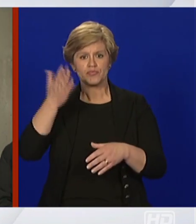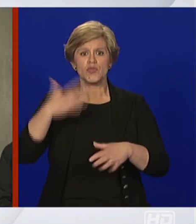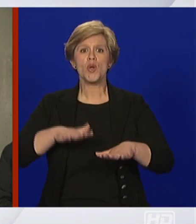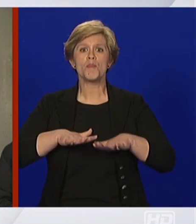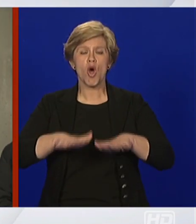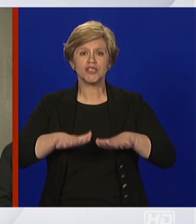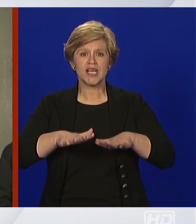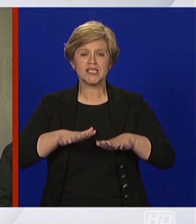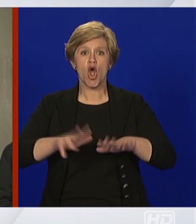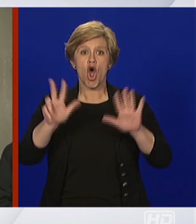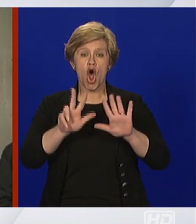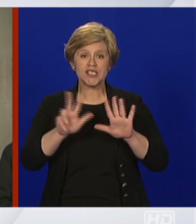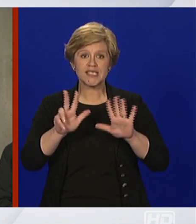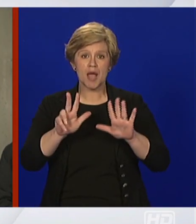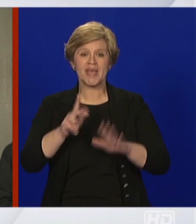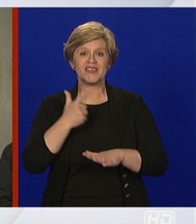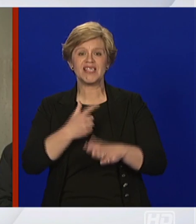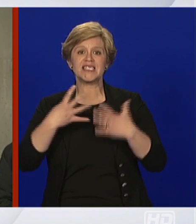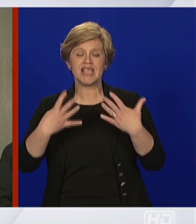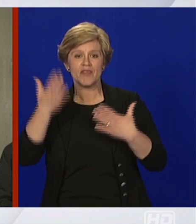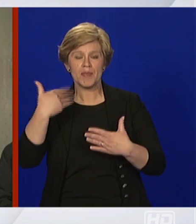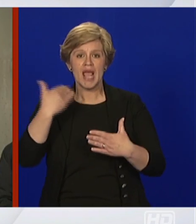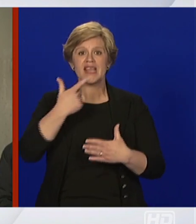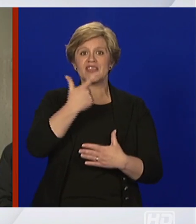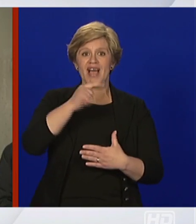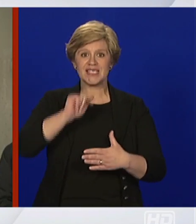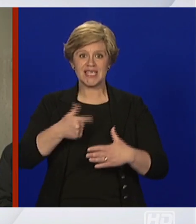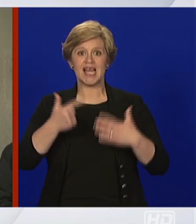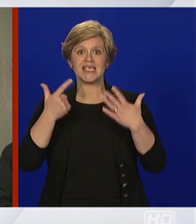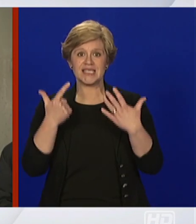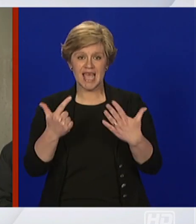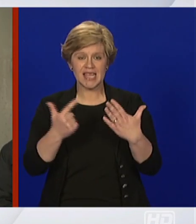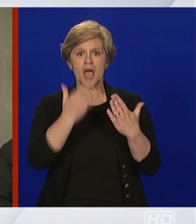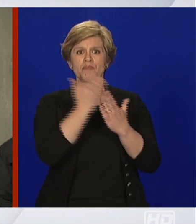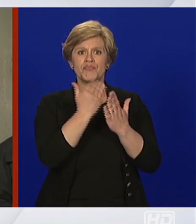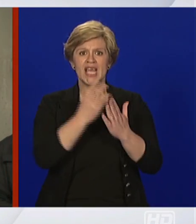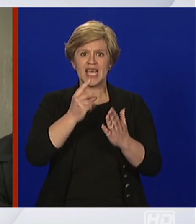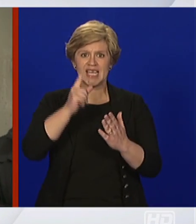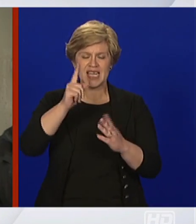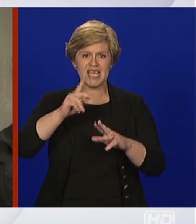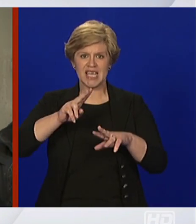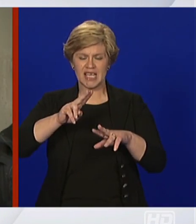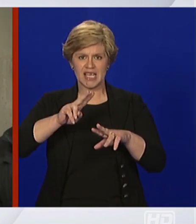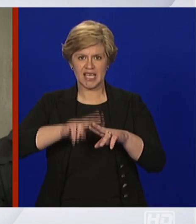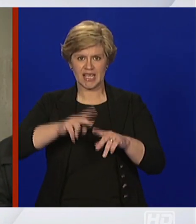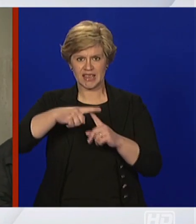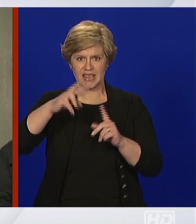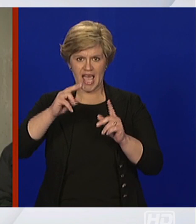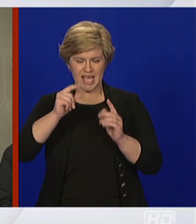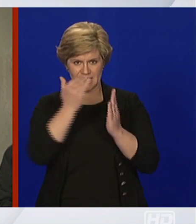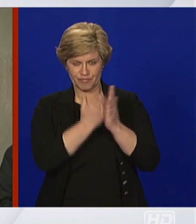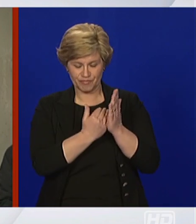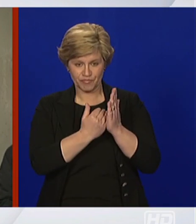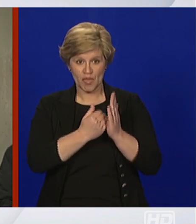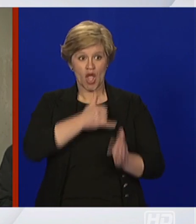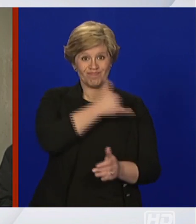potres magnitute 2,7 po Richteru. Od tada do jutra bilo je više